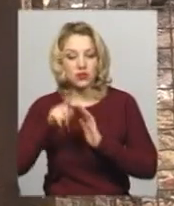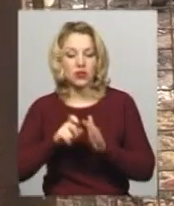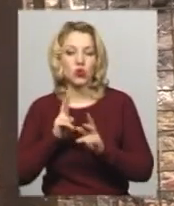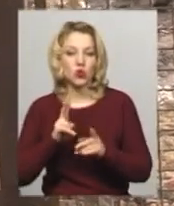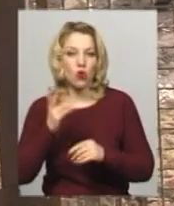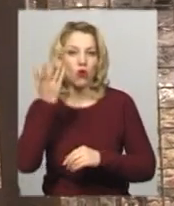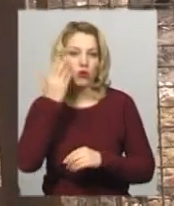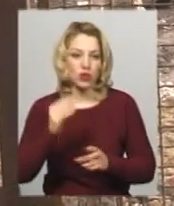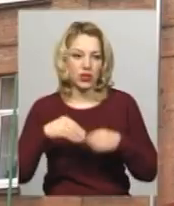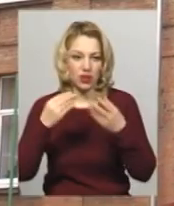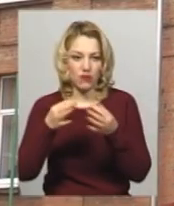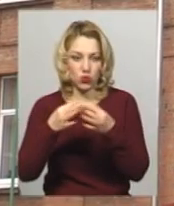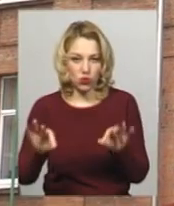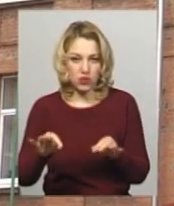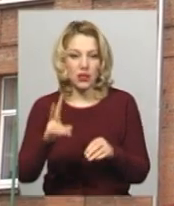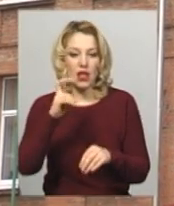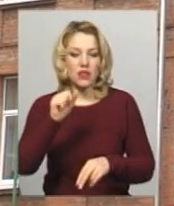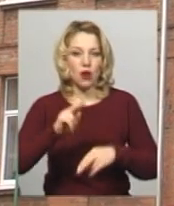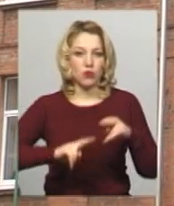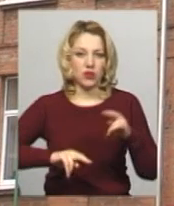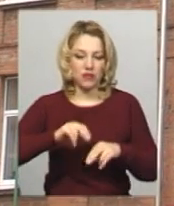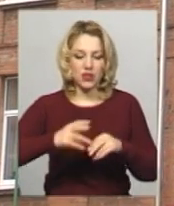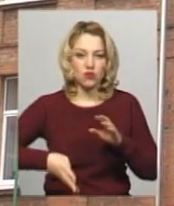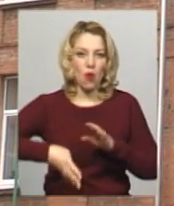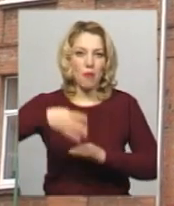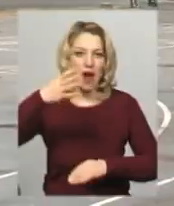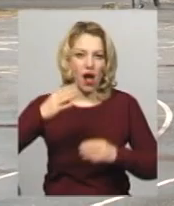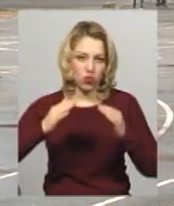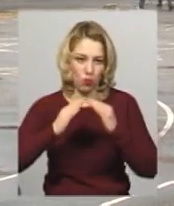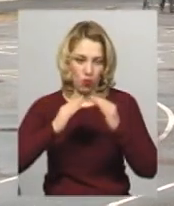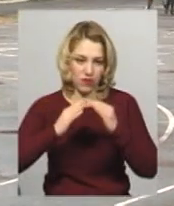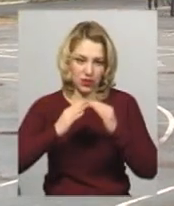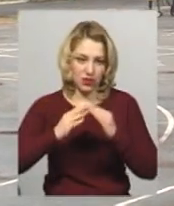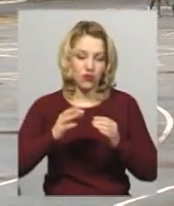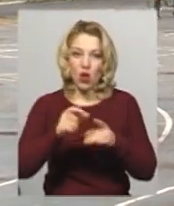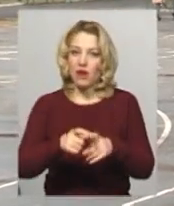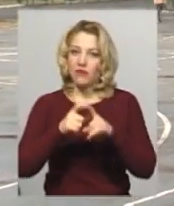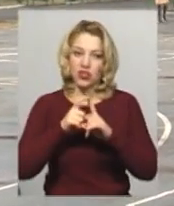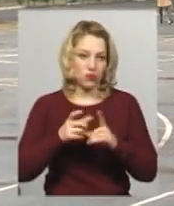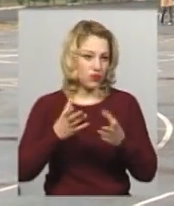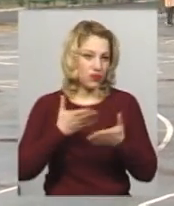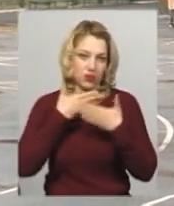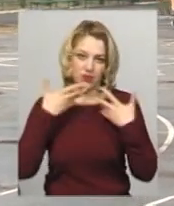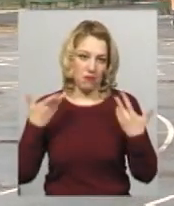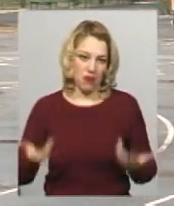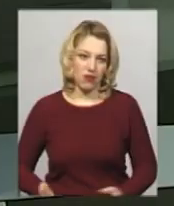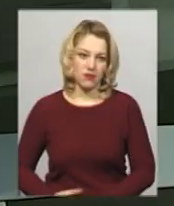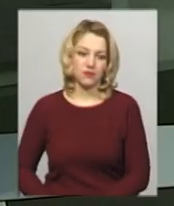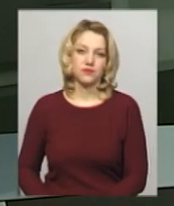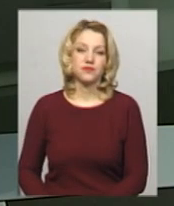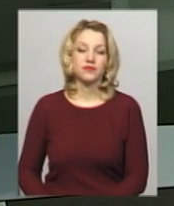на будівництво багатоповерхівки біля гімназії номер один. Відповідь поки не надійшла. Анастасія Олексюк, Іван Вовчан, новини Поділя, центр.